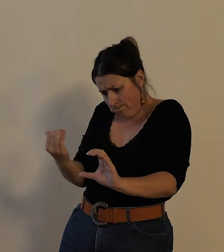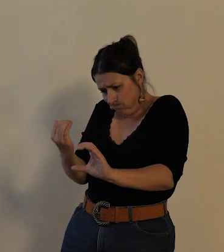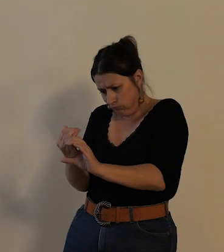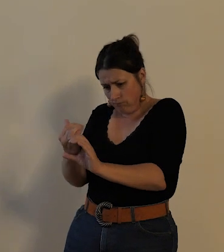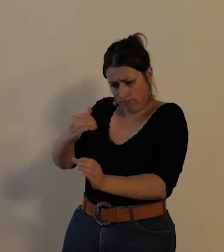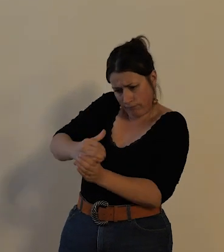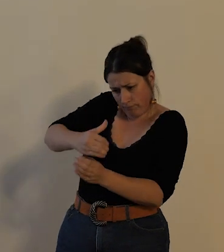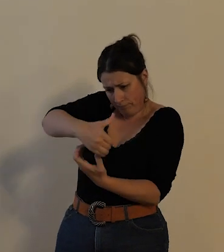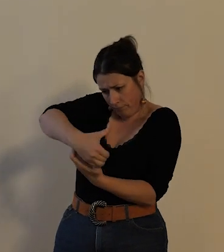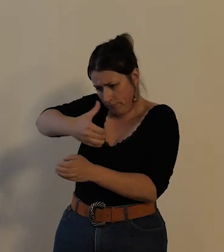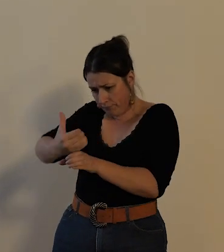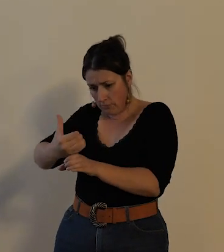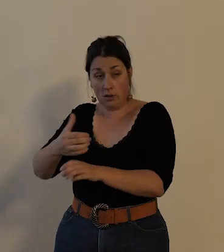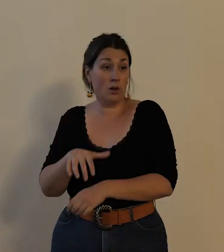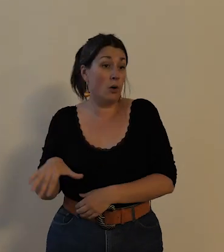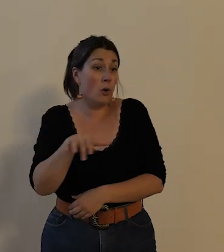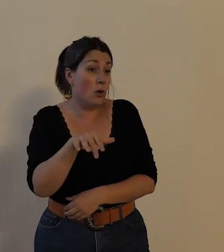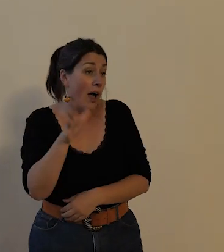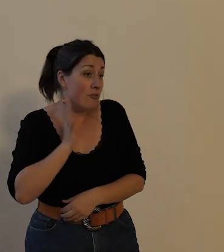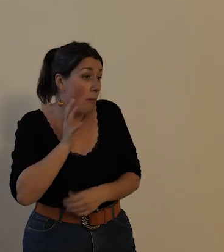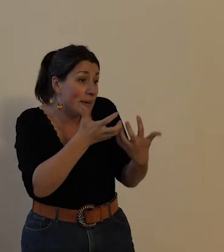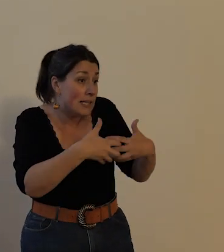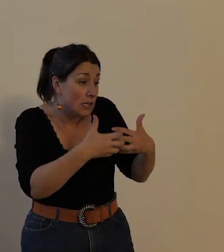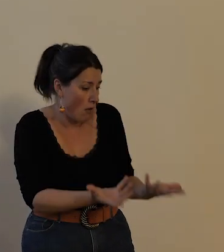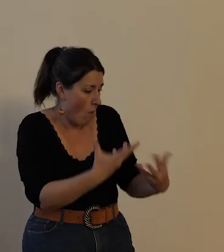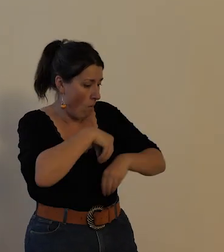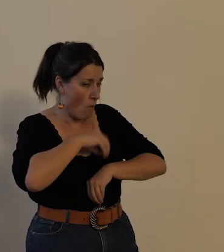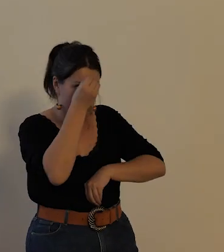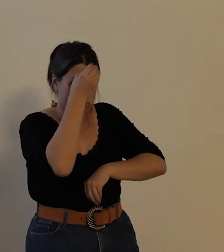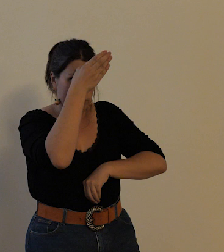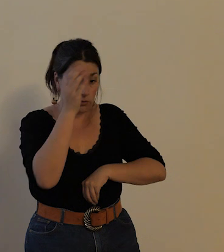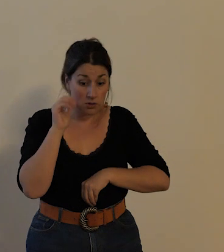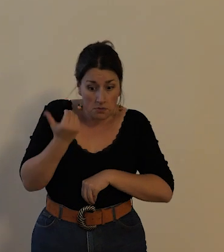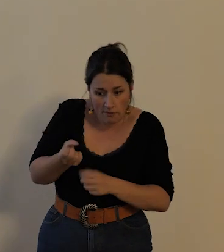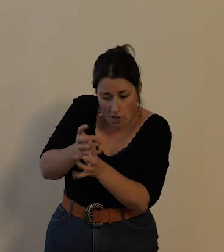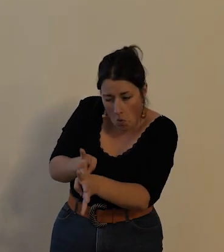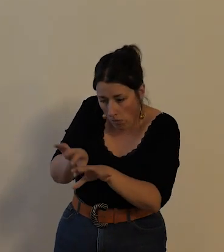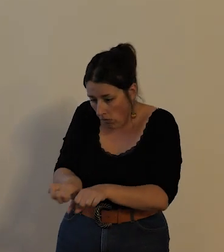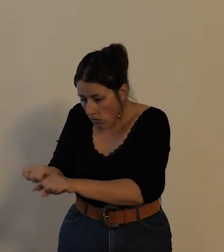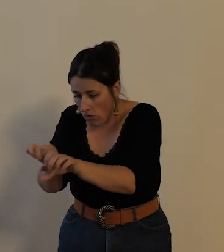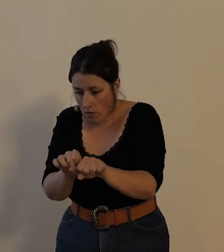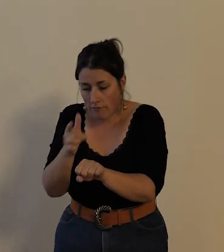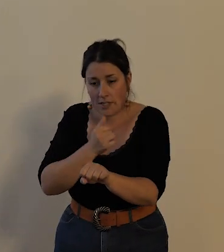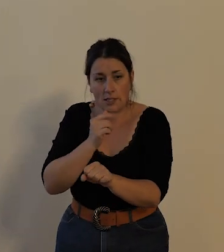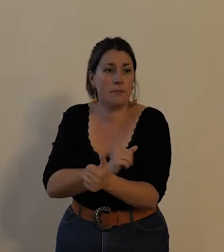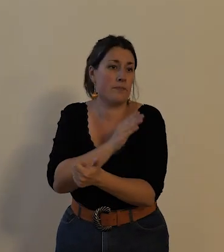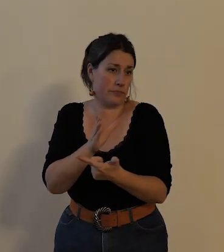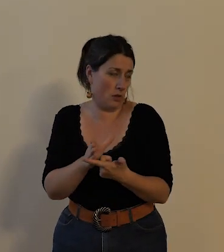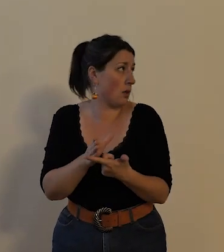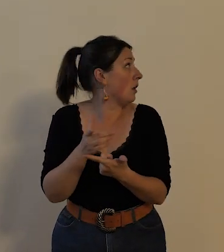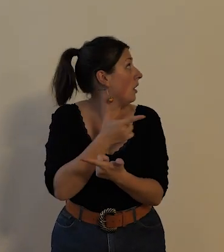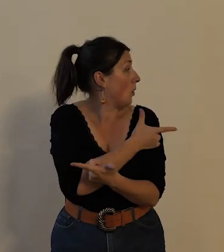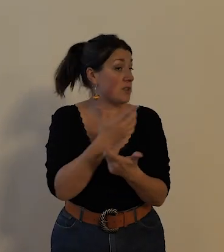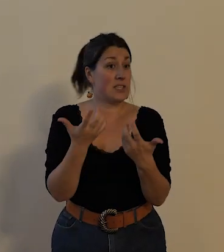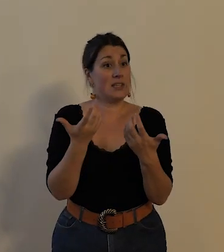spécialité de mécanicien comme ici vous avez vu qu'ils associent aussi d'autres activités comme c'est le cas ici de